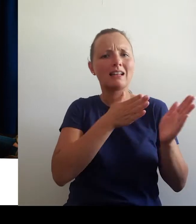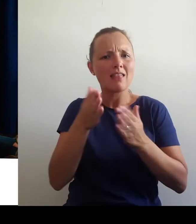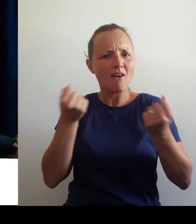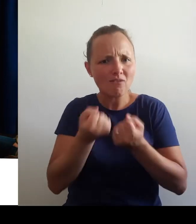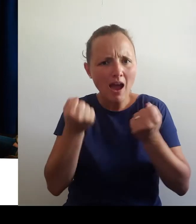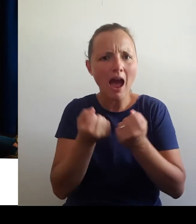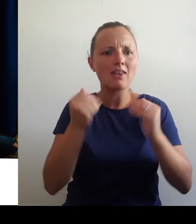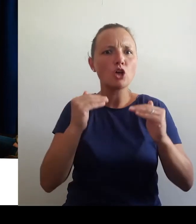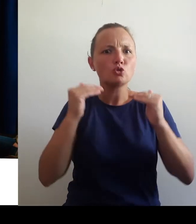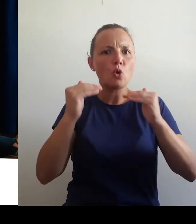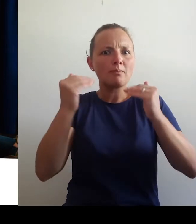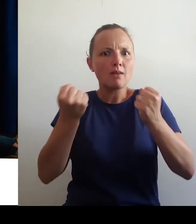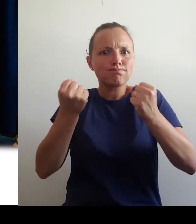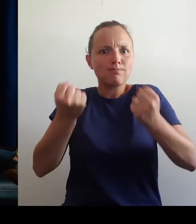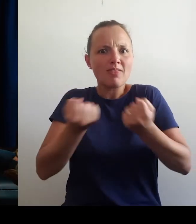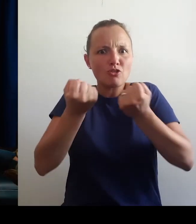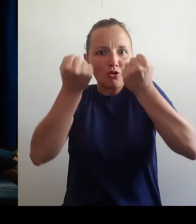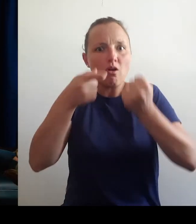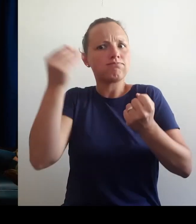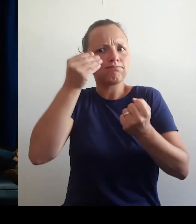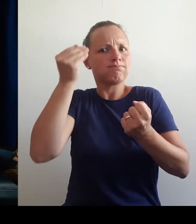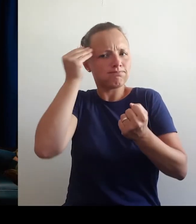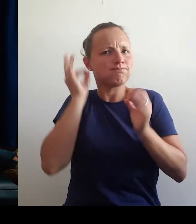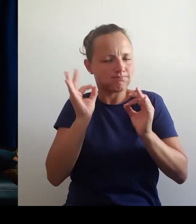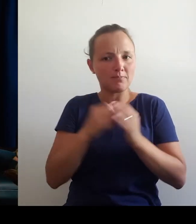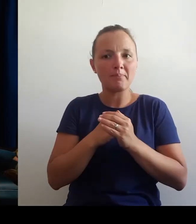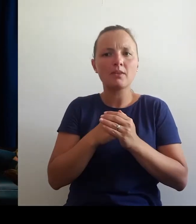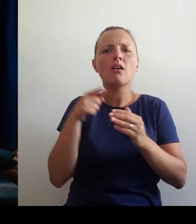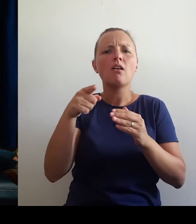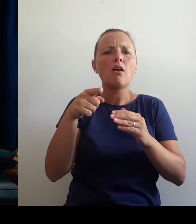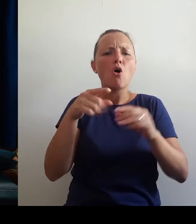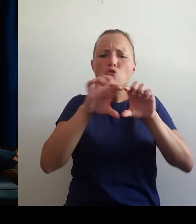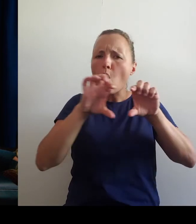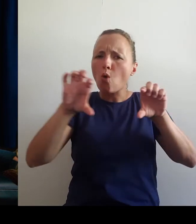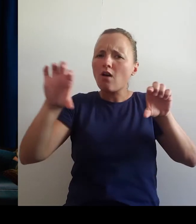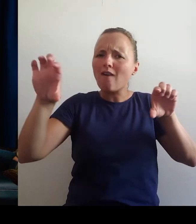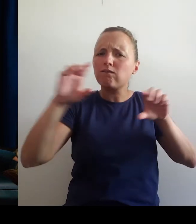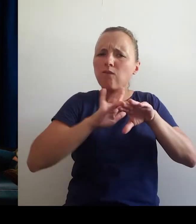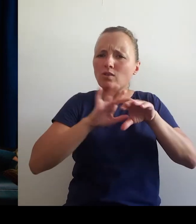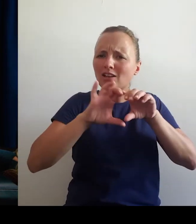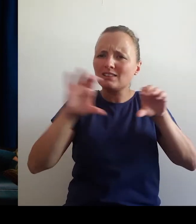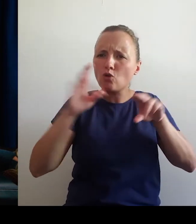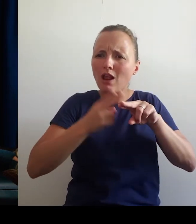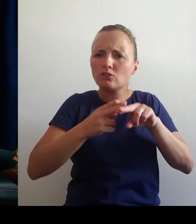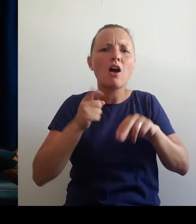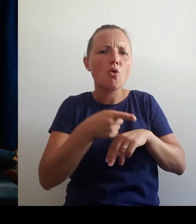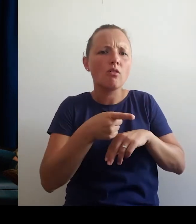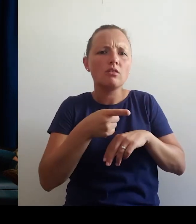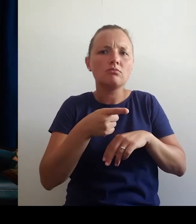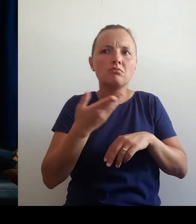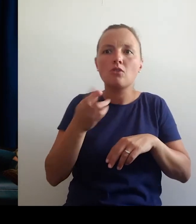rednih ponovitva hvaj in stopnjevanih izzivih. Dolga votla železna cel, pogovorno. Tri črke. O.